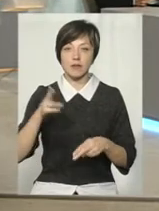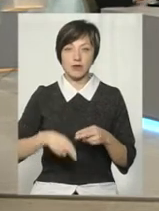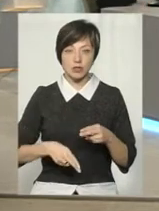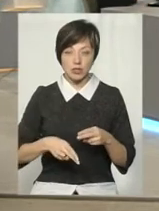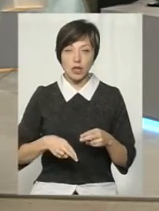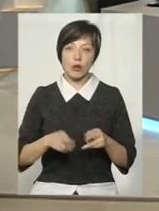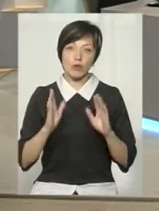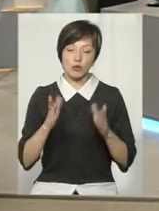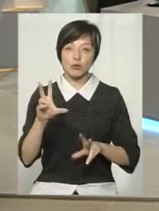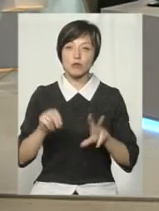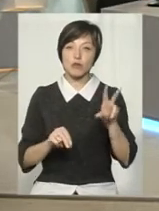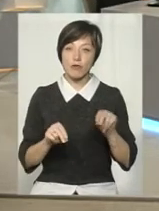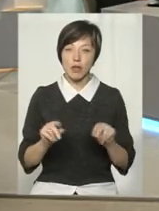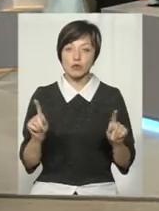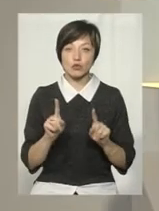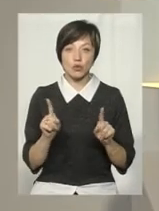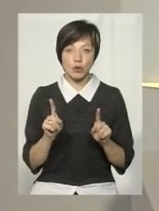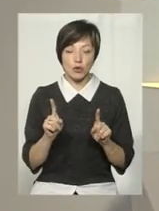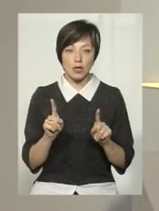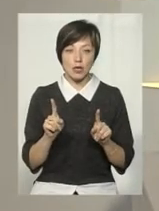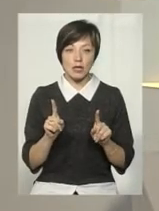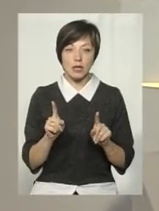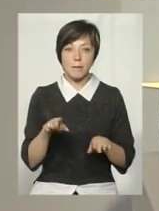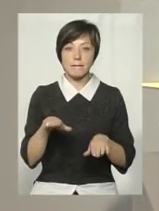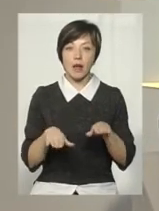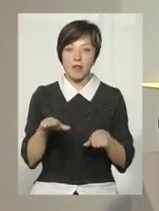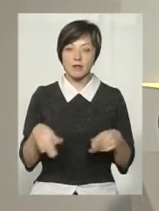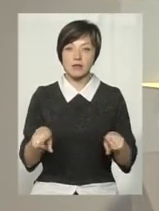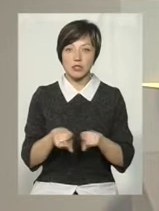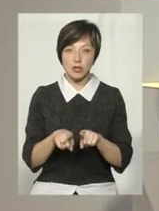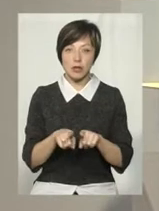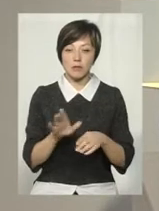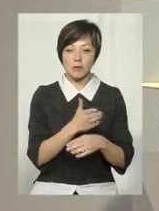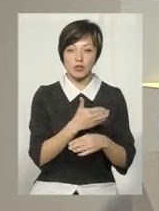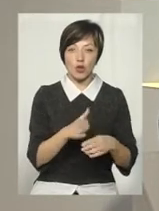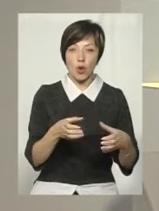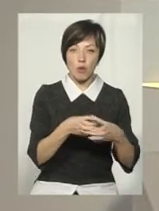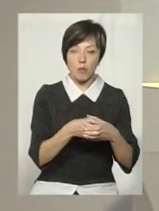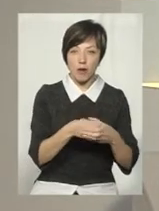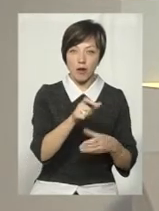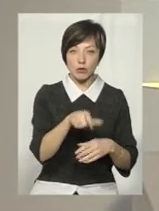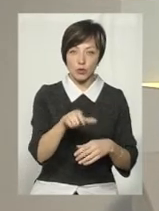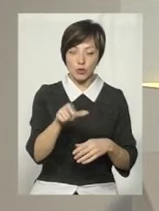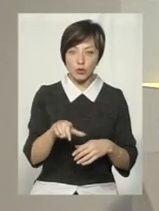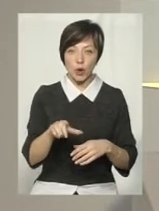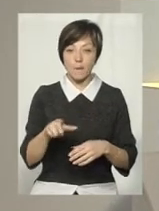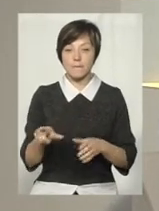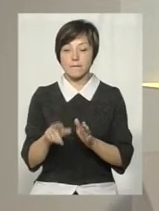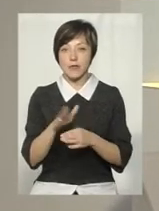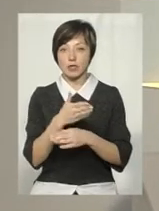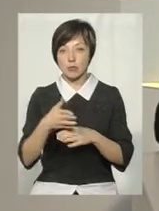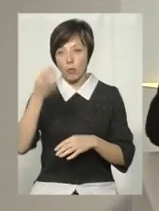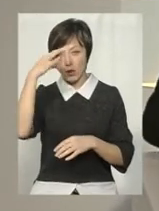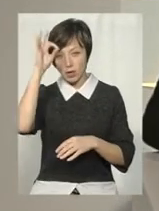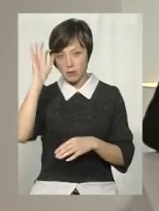завершення. Будемо сподіватися, що якийсь баланс все ж таки між громадою, між тією самою поліцією,